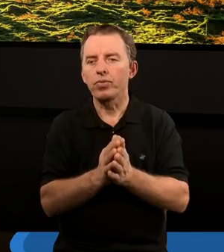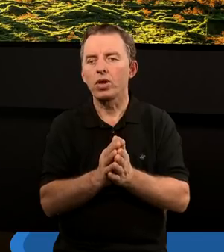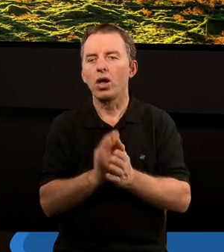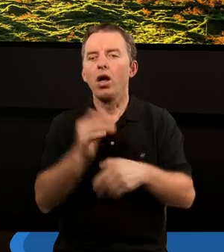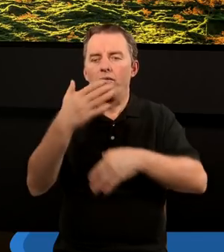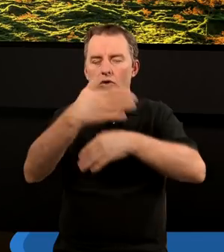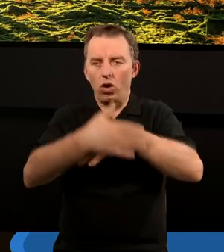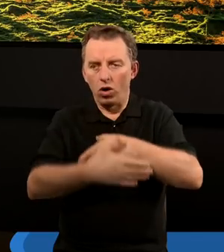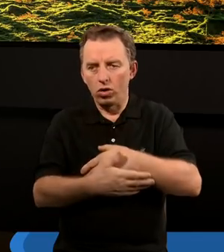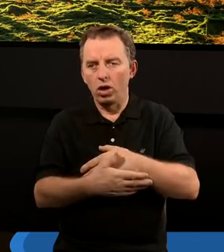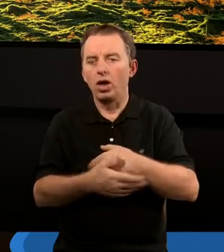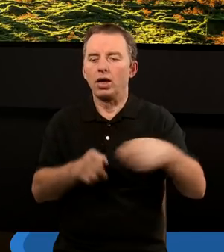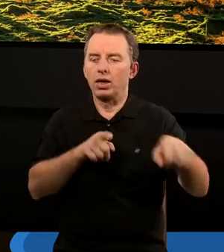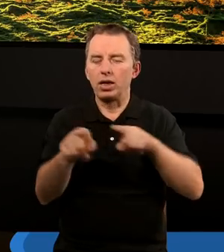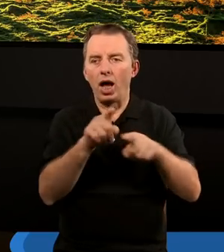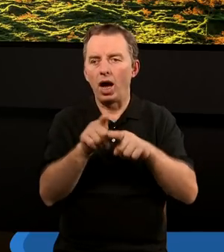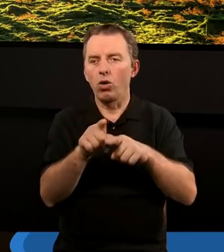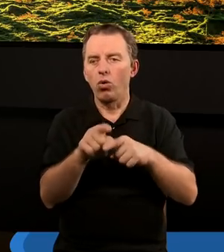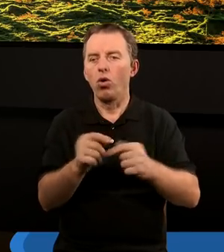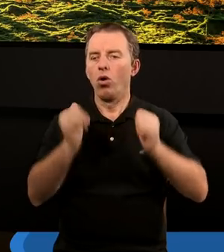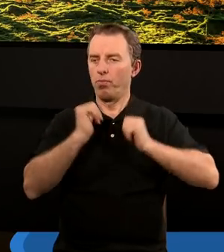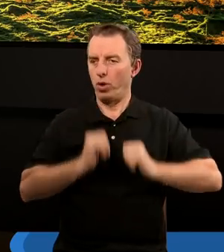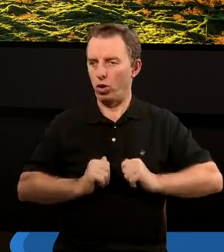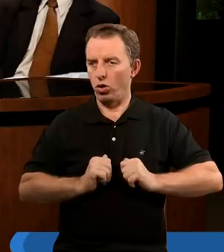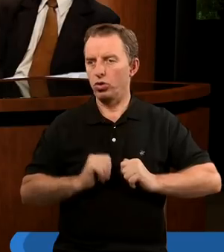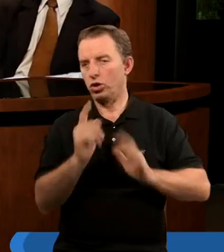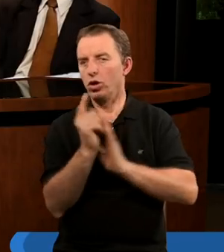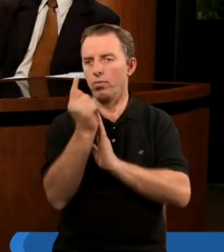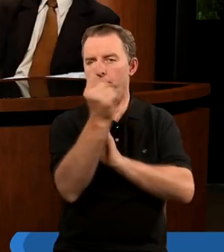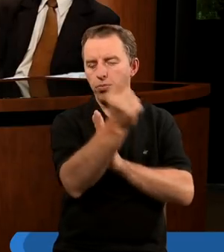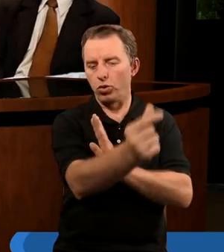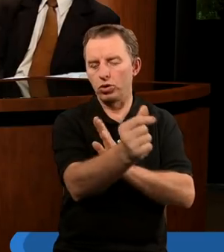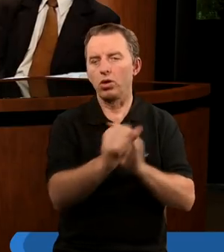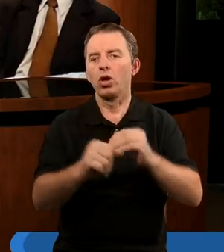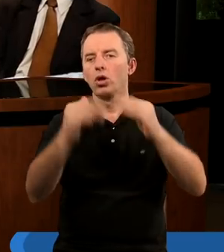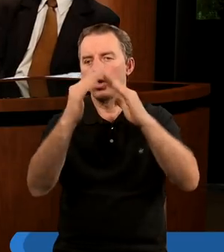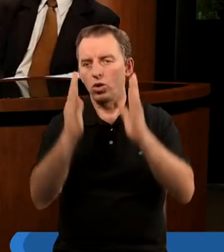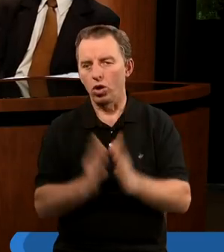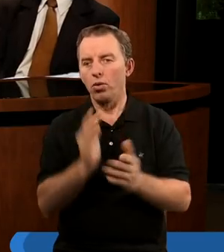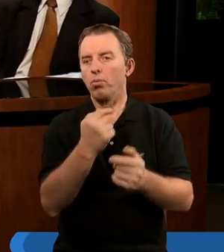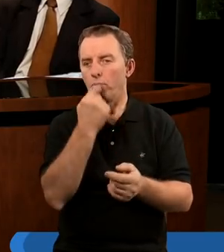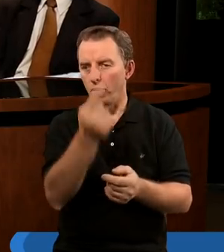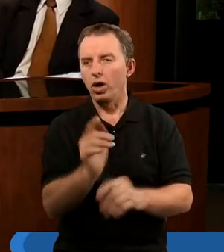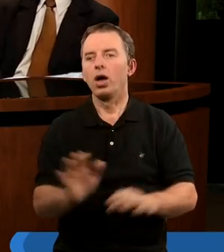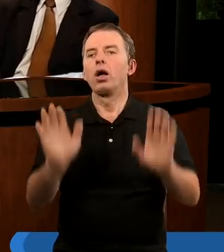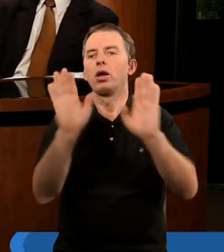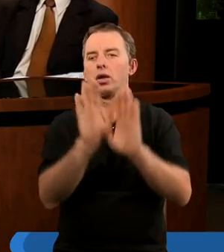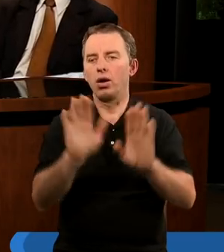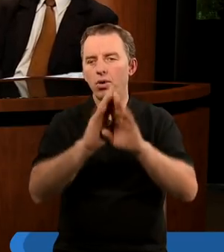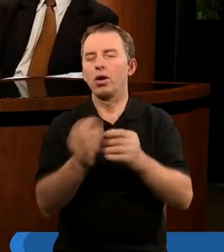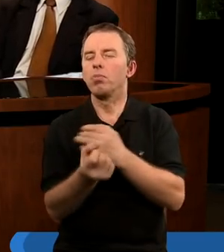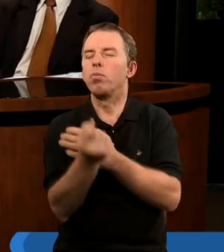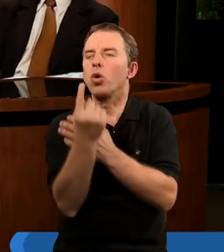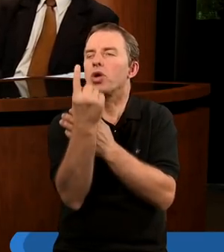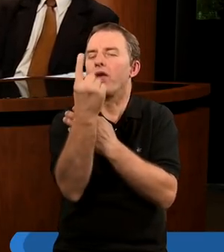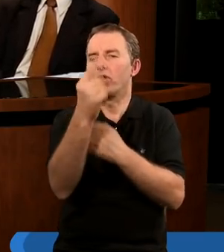na końcu podaniem sobie znaku pokoju, pójściem do domu. A z tego, co już powiedzieliśmy, nabożeństwo jawi się